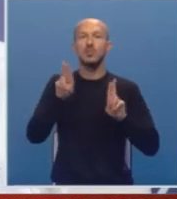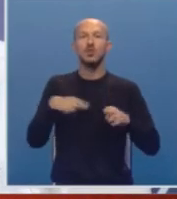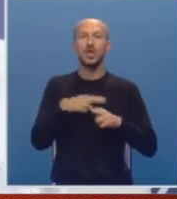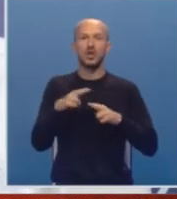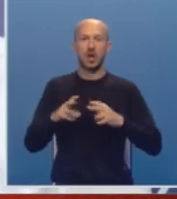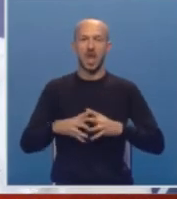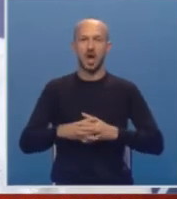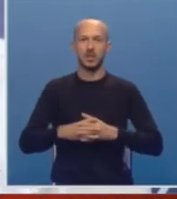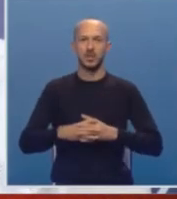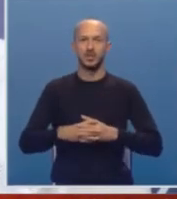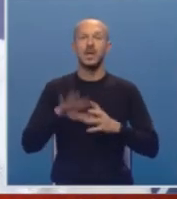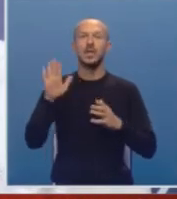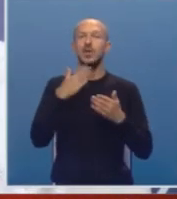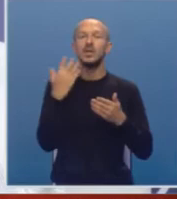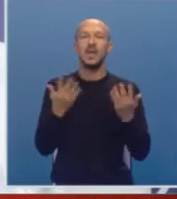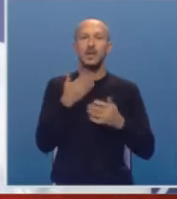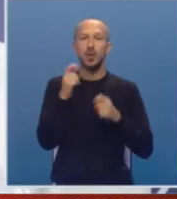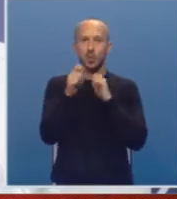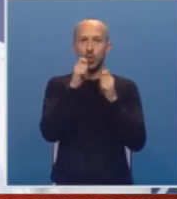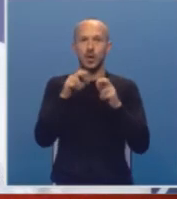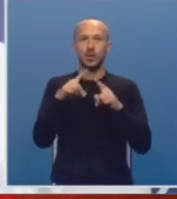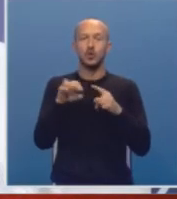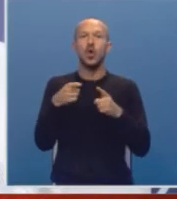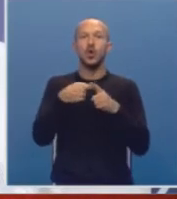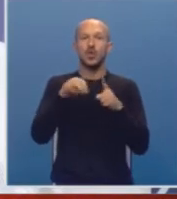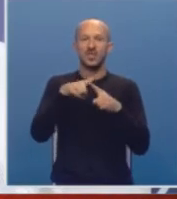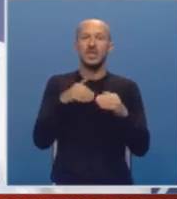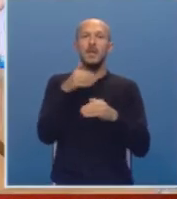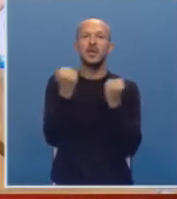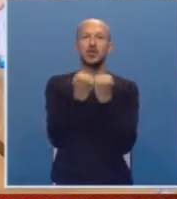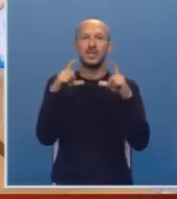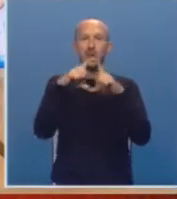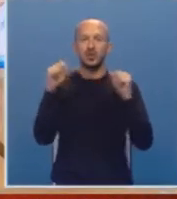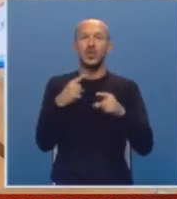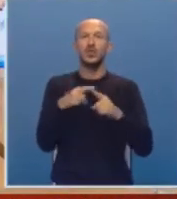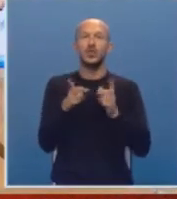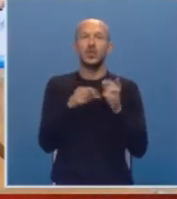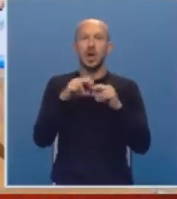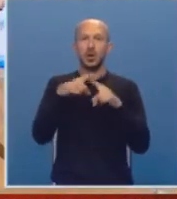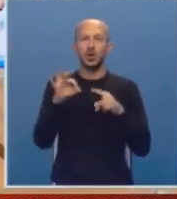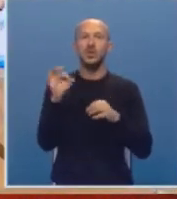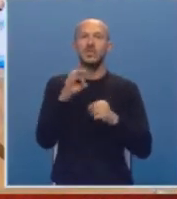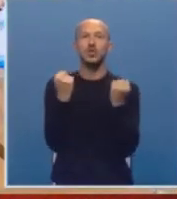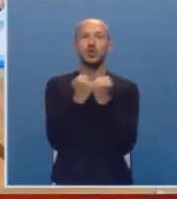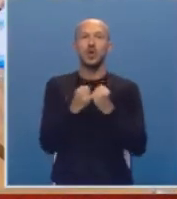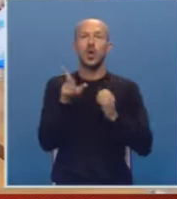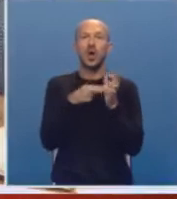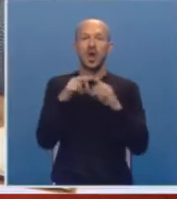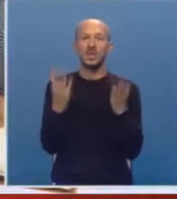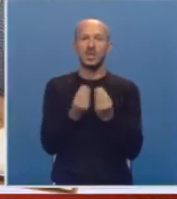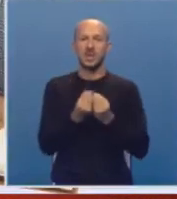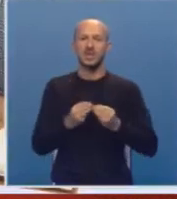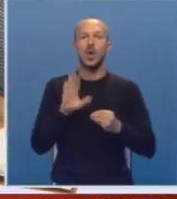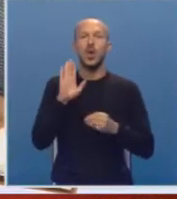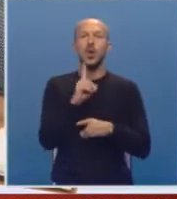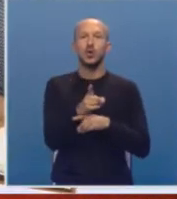rješenja tamo gdje nemamo dogovora, to su koeficijente za preškolske ustanove. S obzirom na to da su osnivači škola lokalne zajednice,